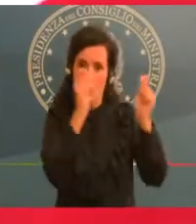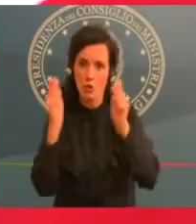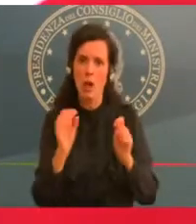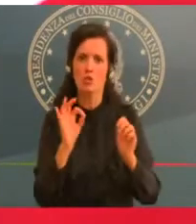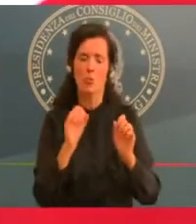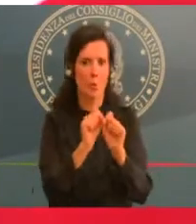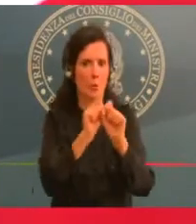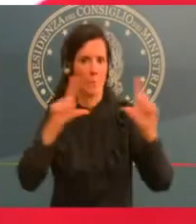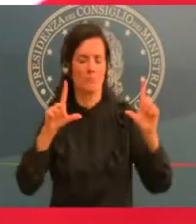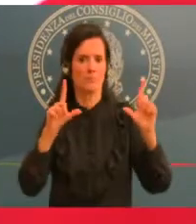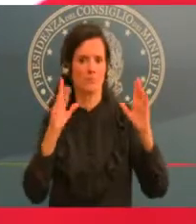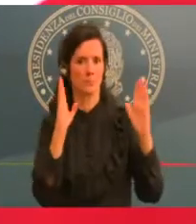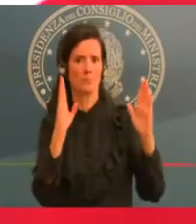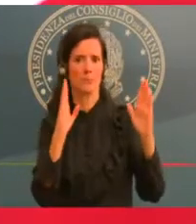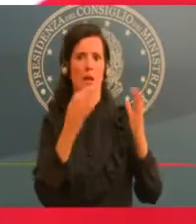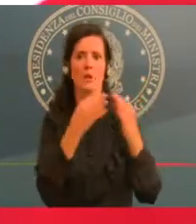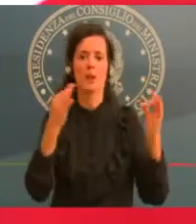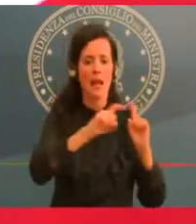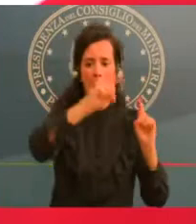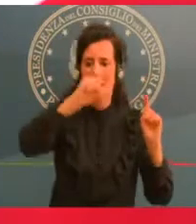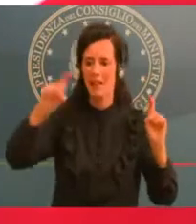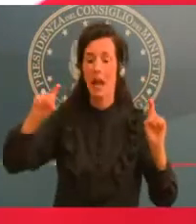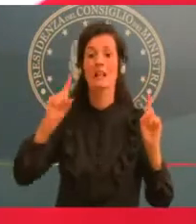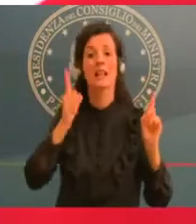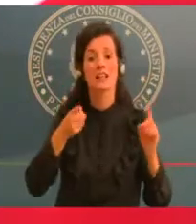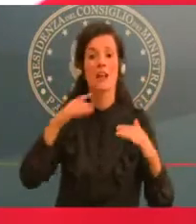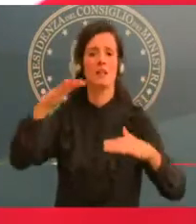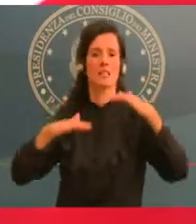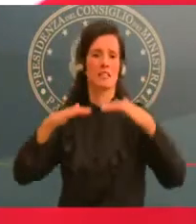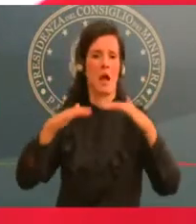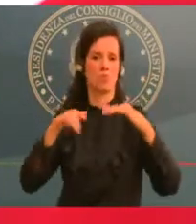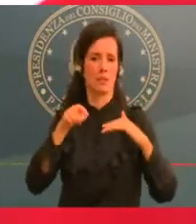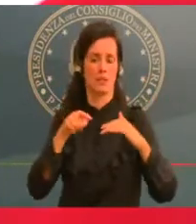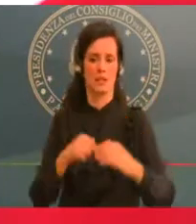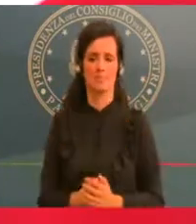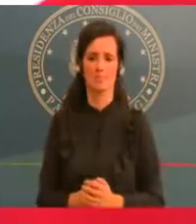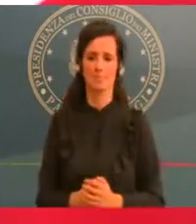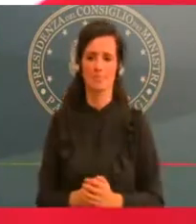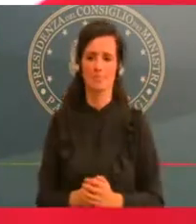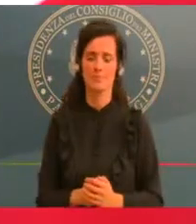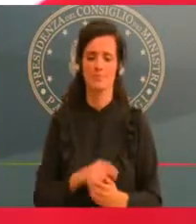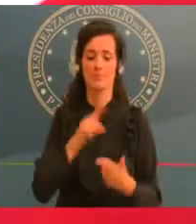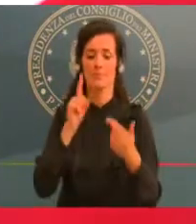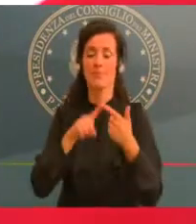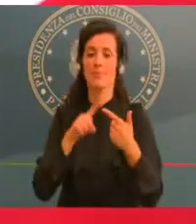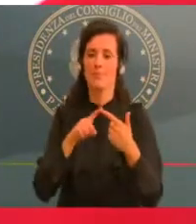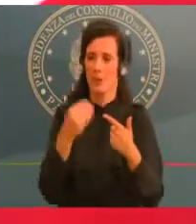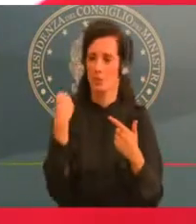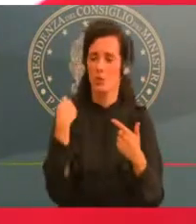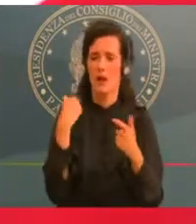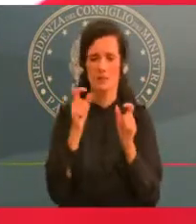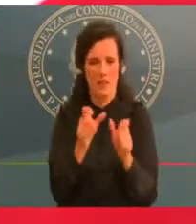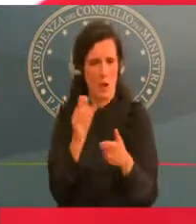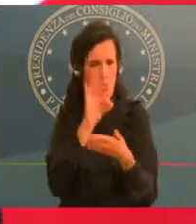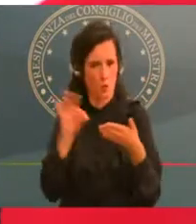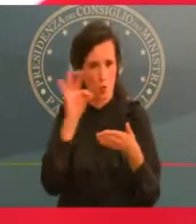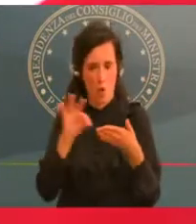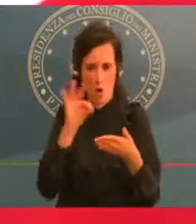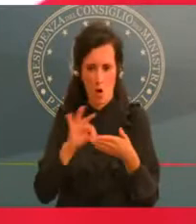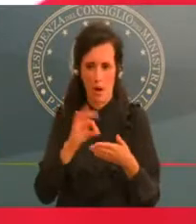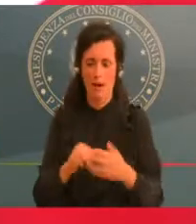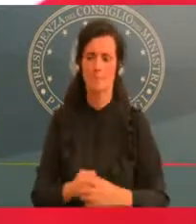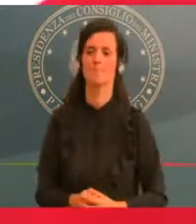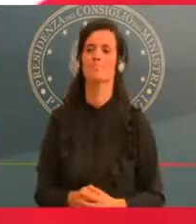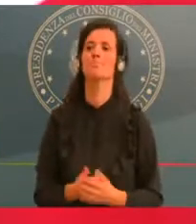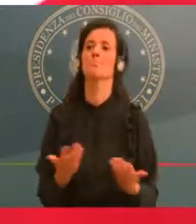lei mi invita a considerare a condividere una considerazione